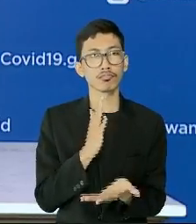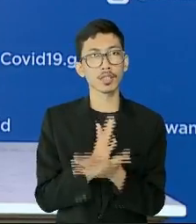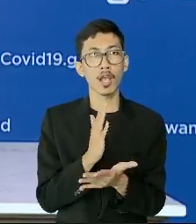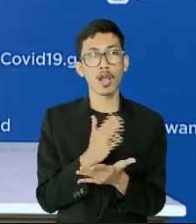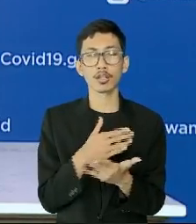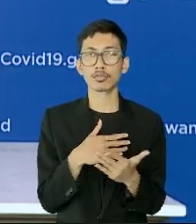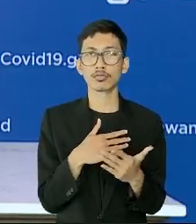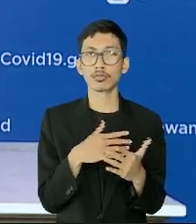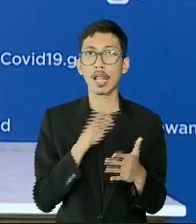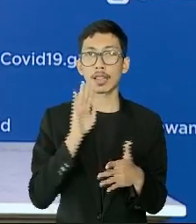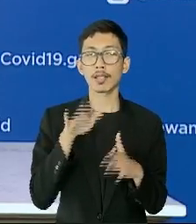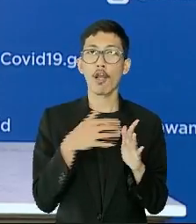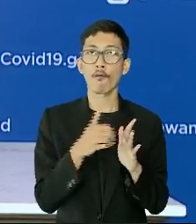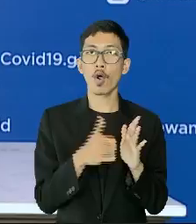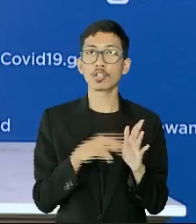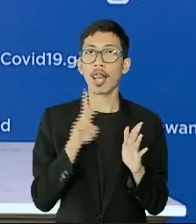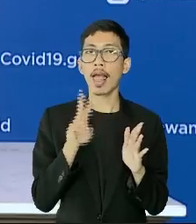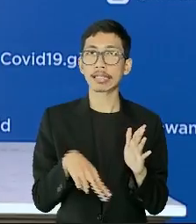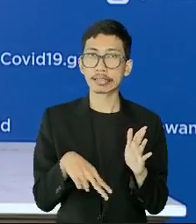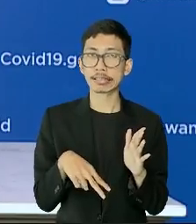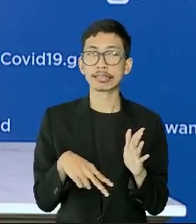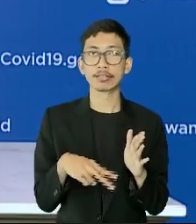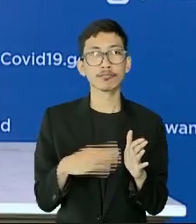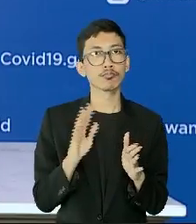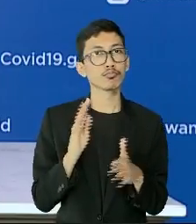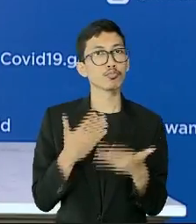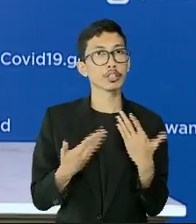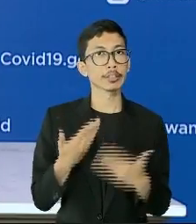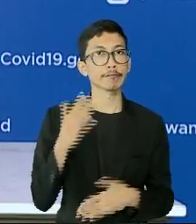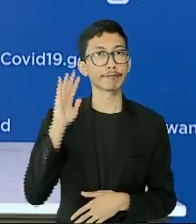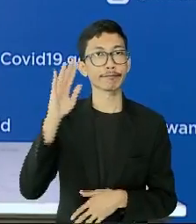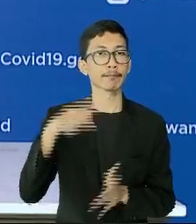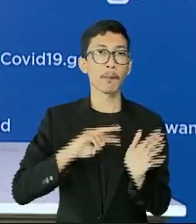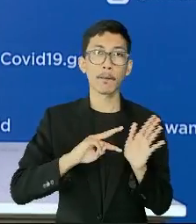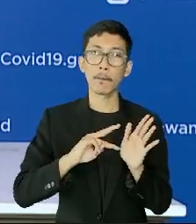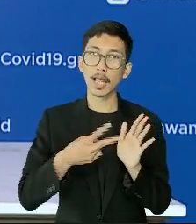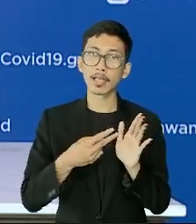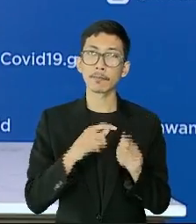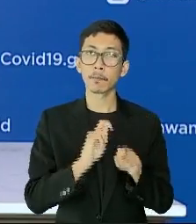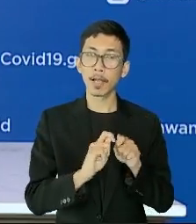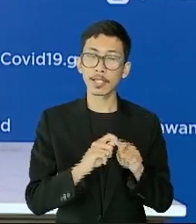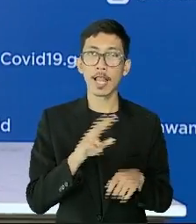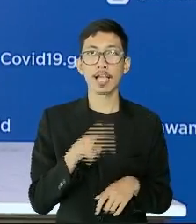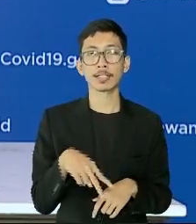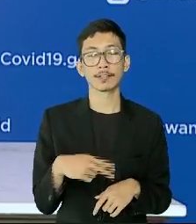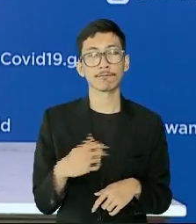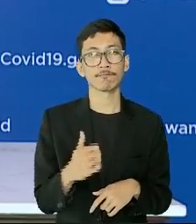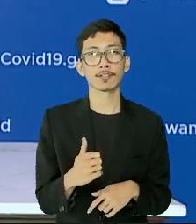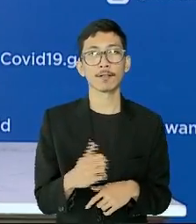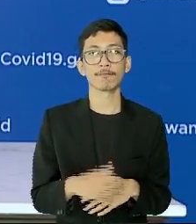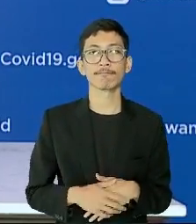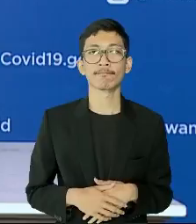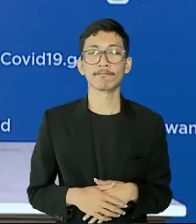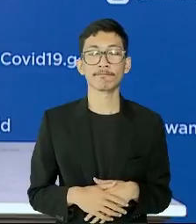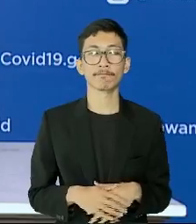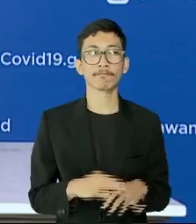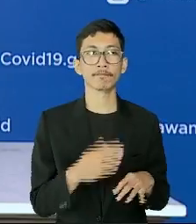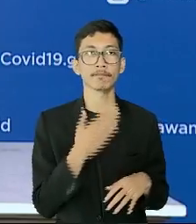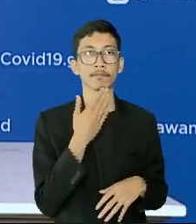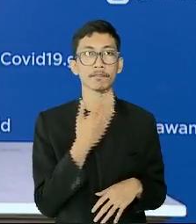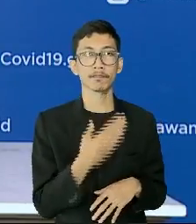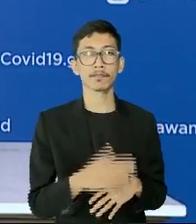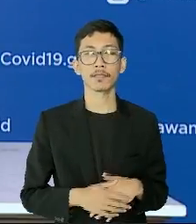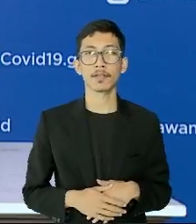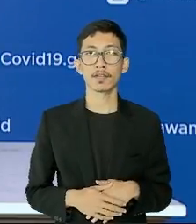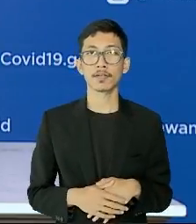menutup kemungkinan adanya penyesuaian kebijakan di masa yang akan datang. Terima kasih. Terima kasih, Prof. Pertanyaan selanjutnya dari